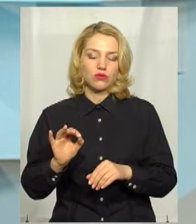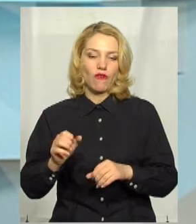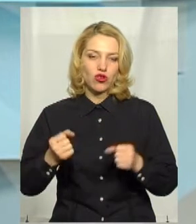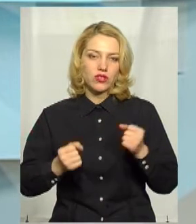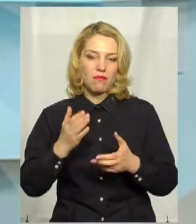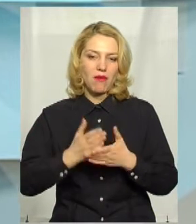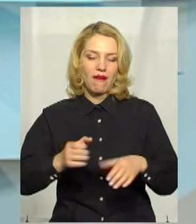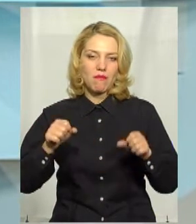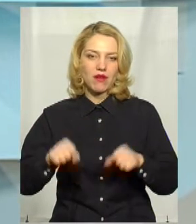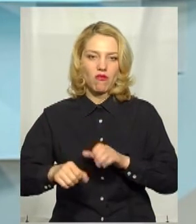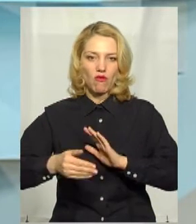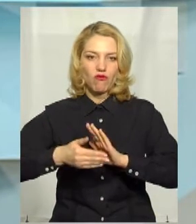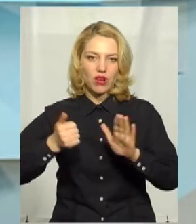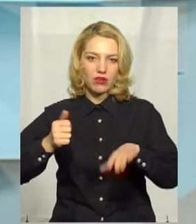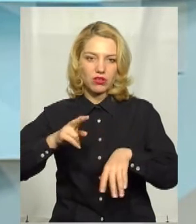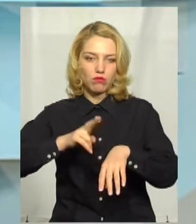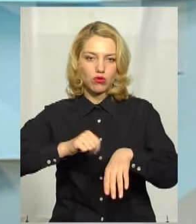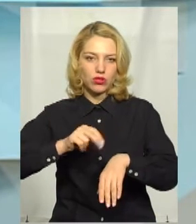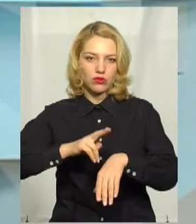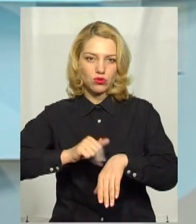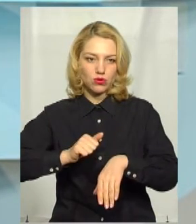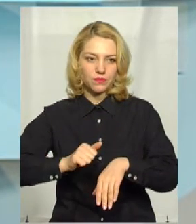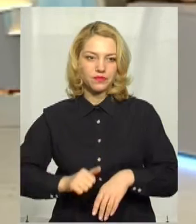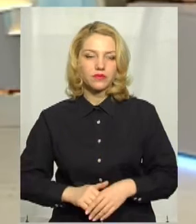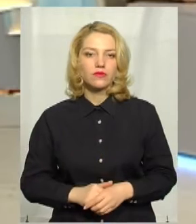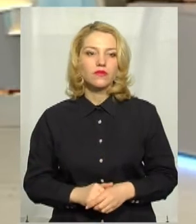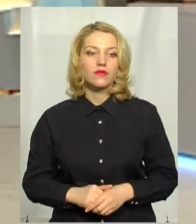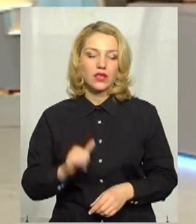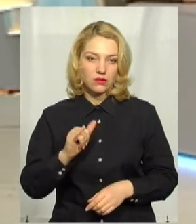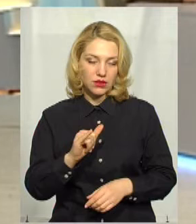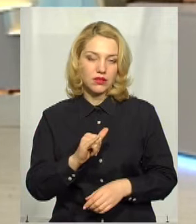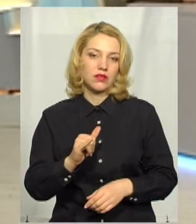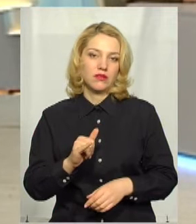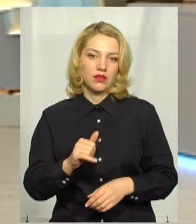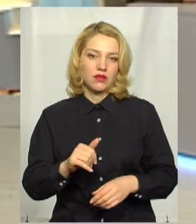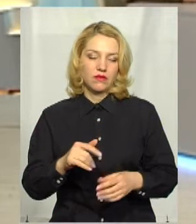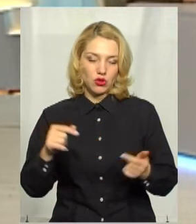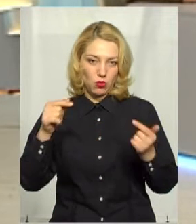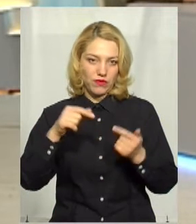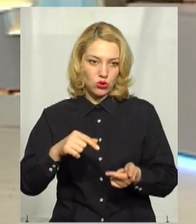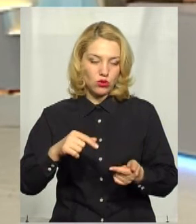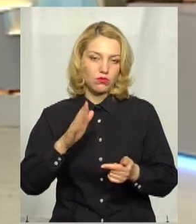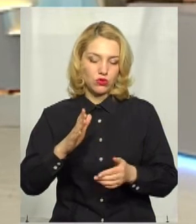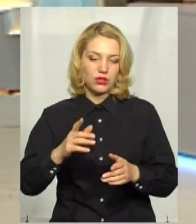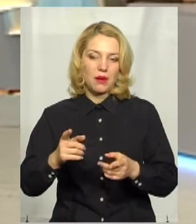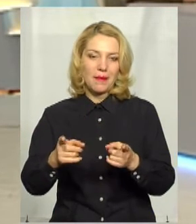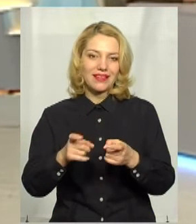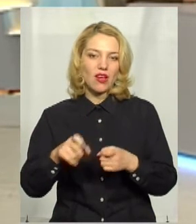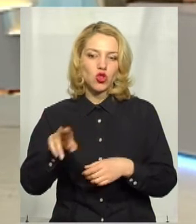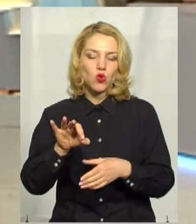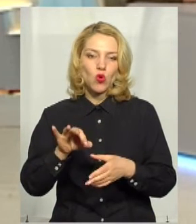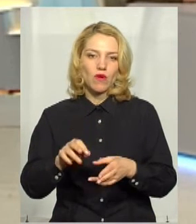водій має право викликати наряд патрульної поліції. І, відповідно, буде притягуватися до